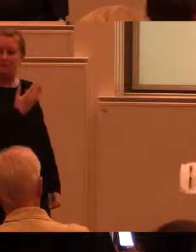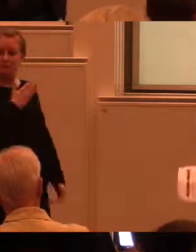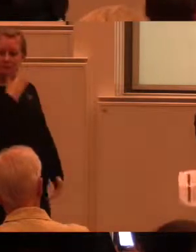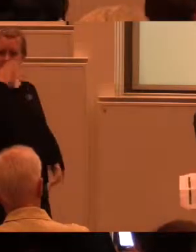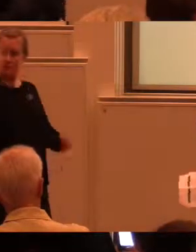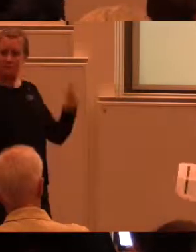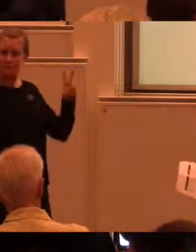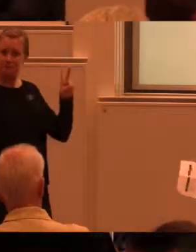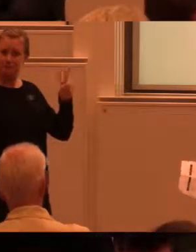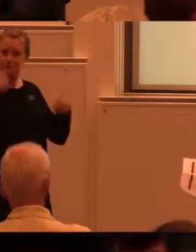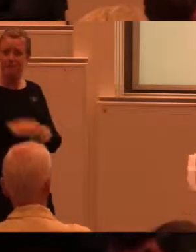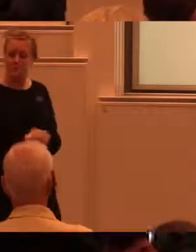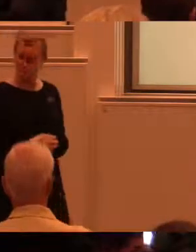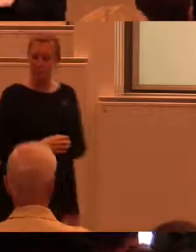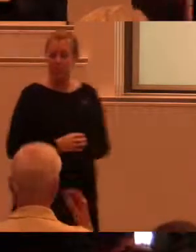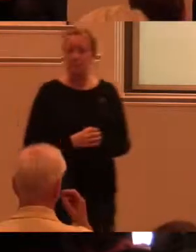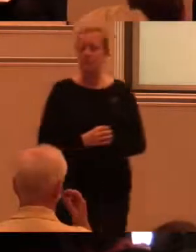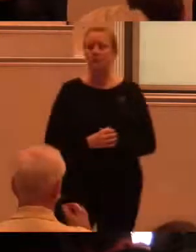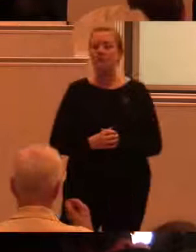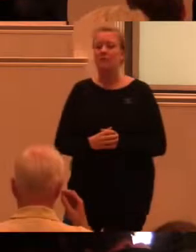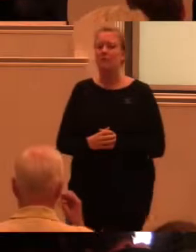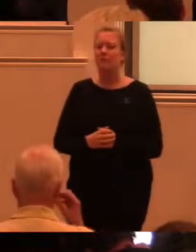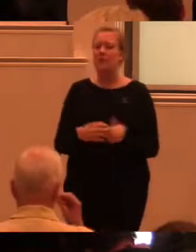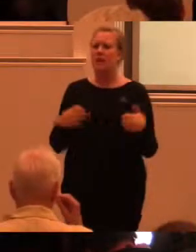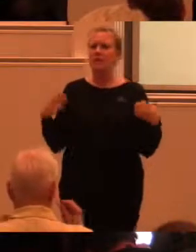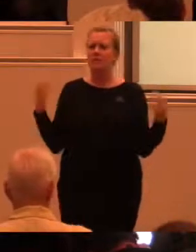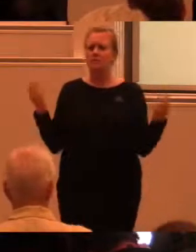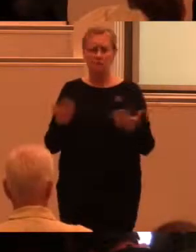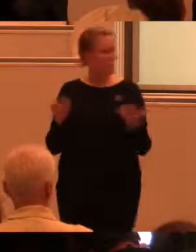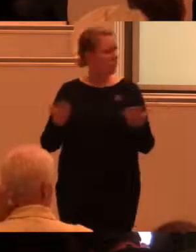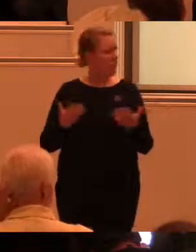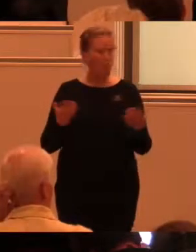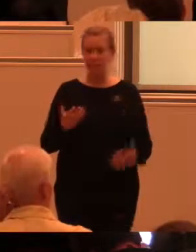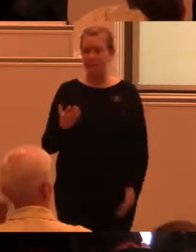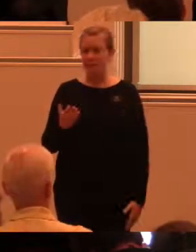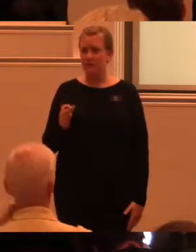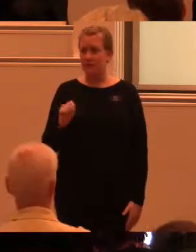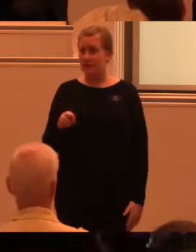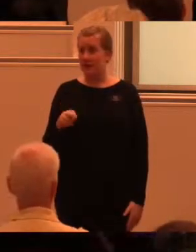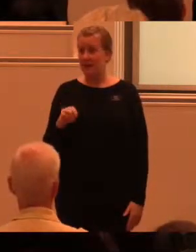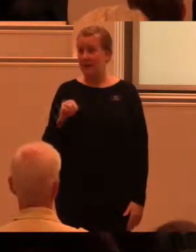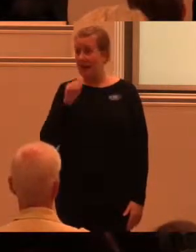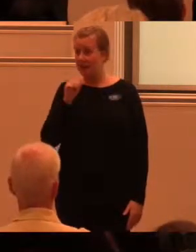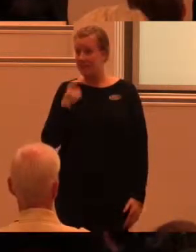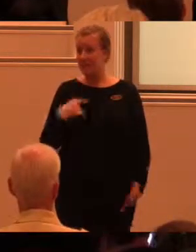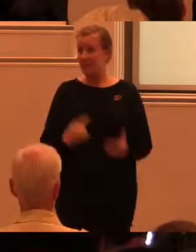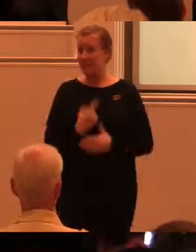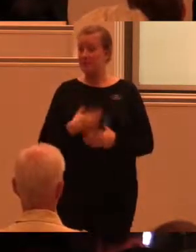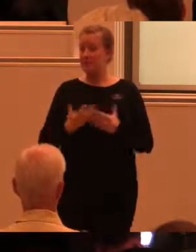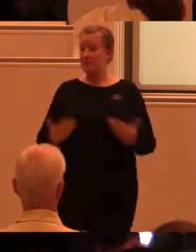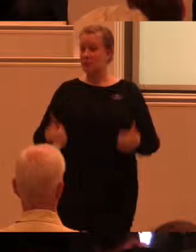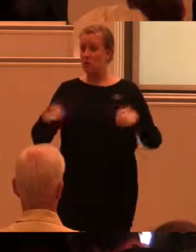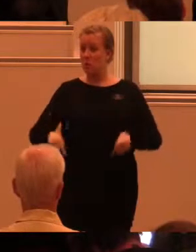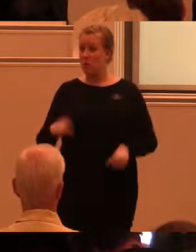kronor. Och vad, Per-Anders, hände med museichoppen på Läckes